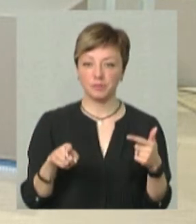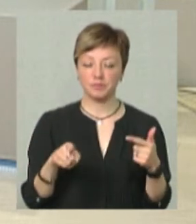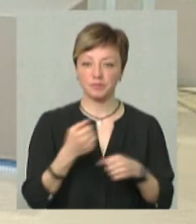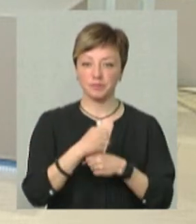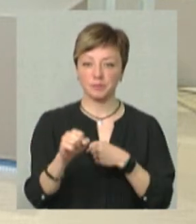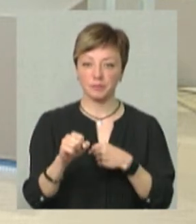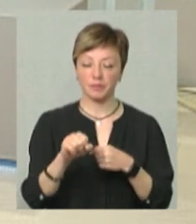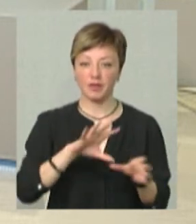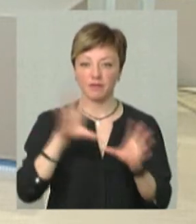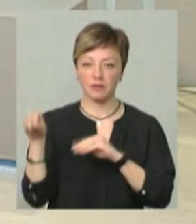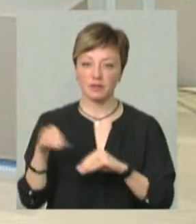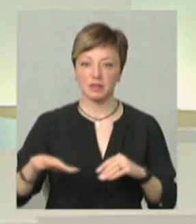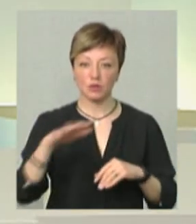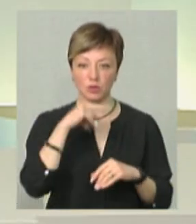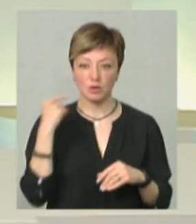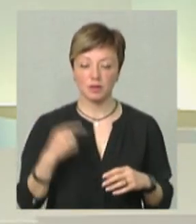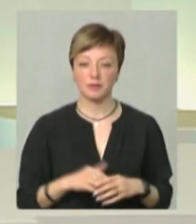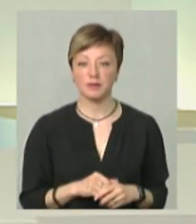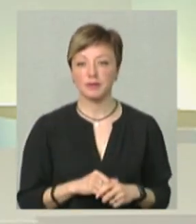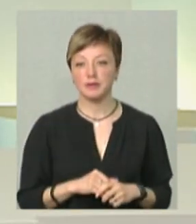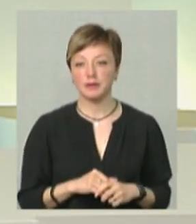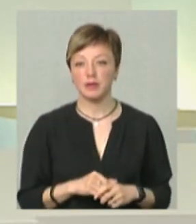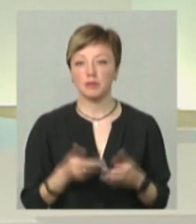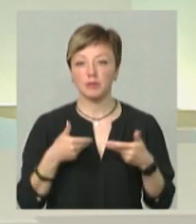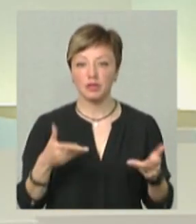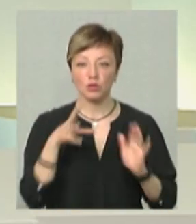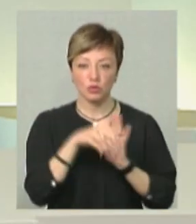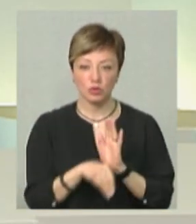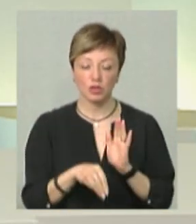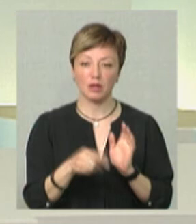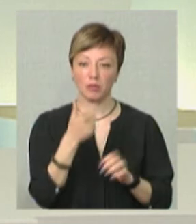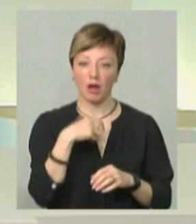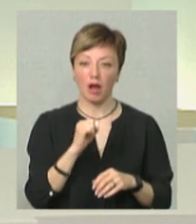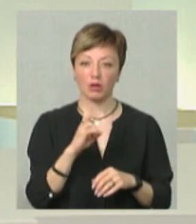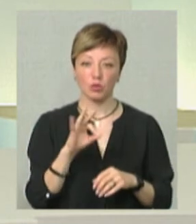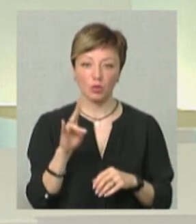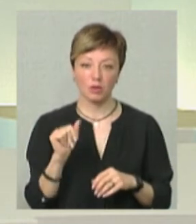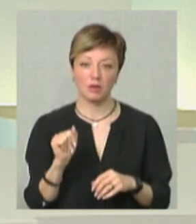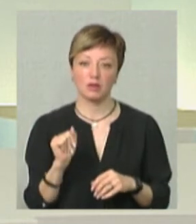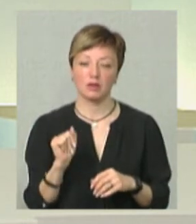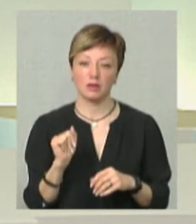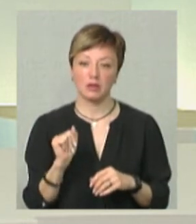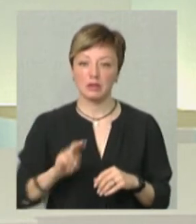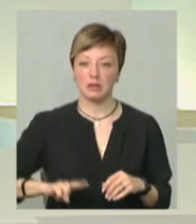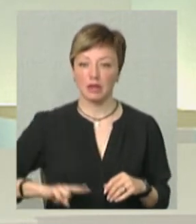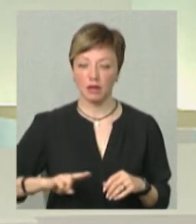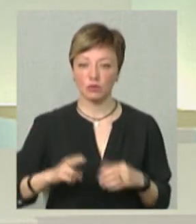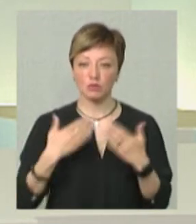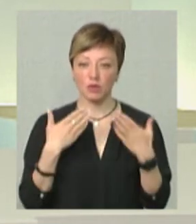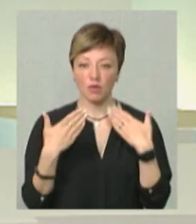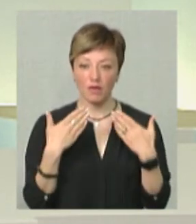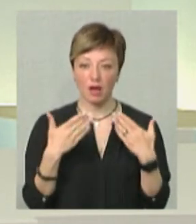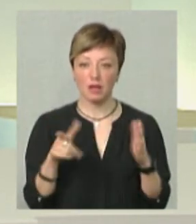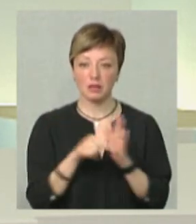примусово, як я сказав, вивезені на територію Російської Федерації. Ми долучили і пана Антона, директора, до